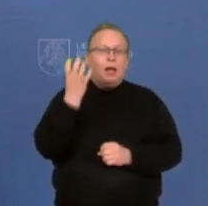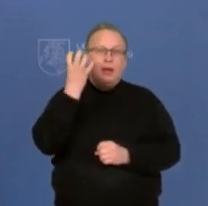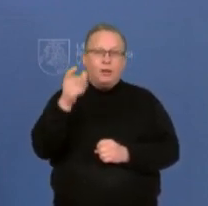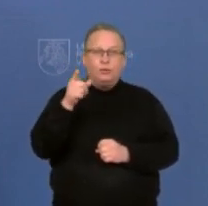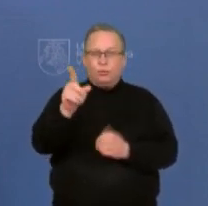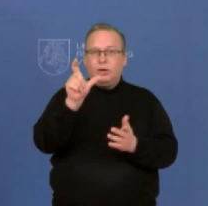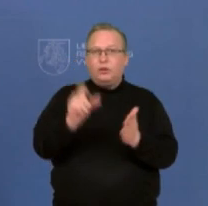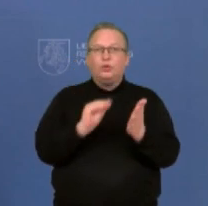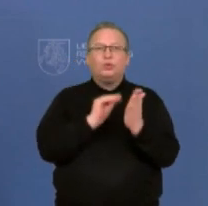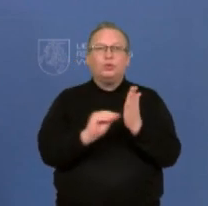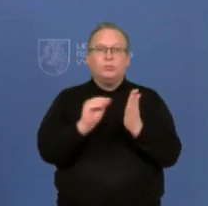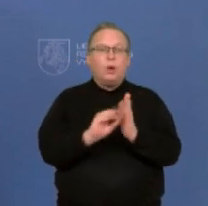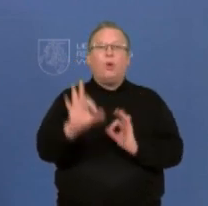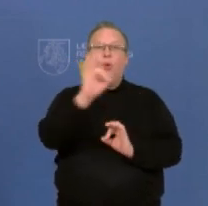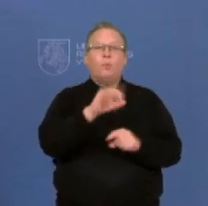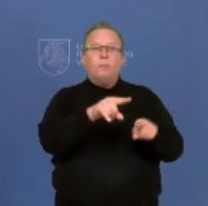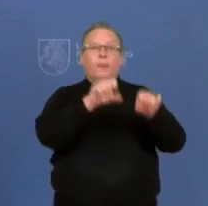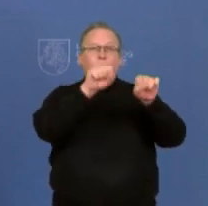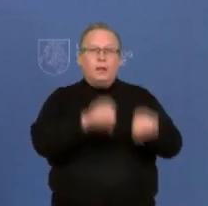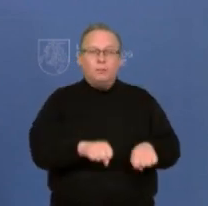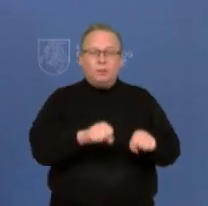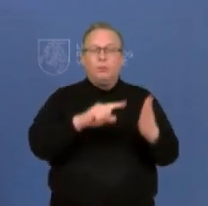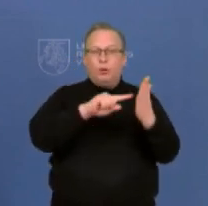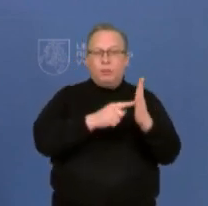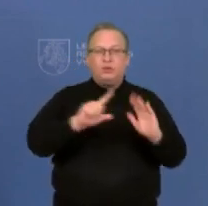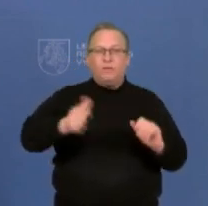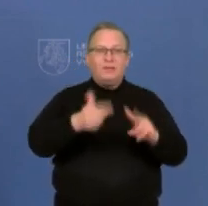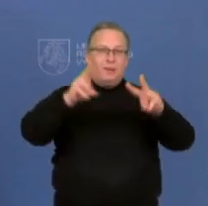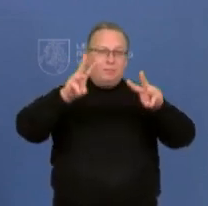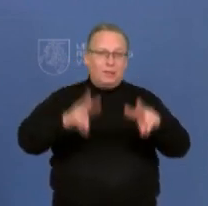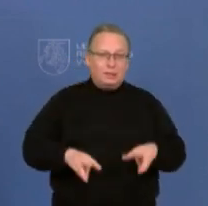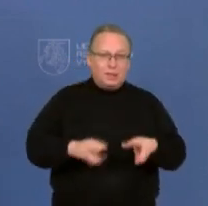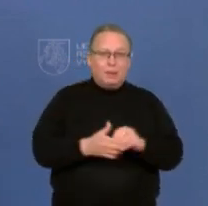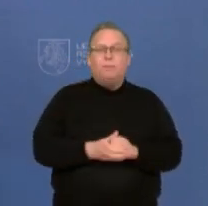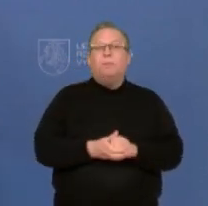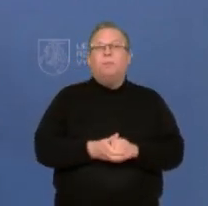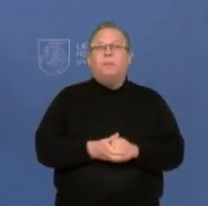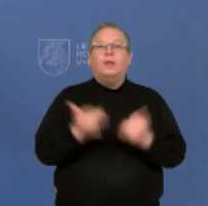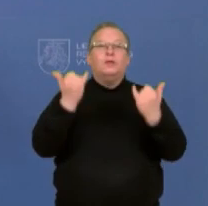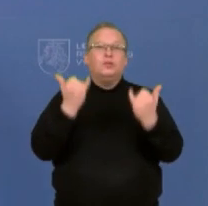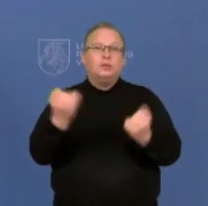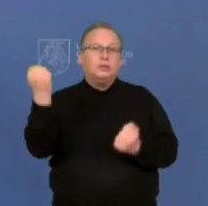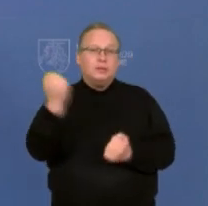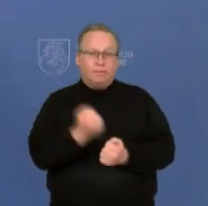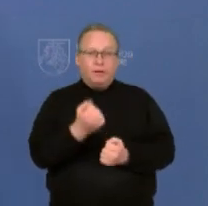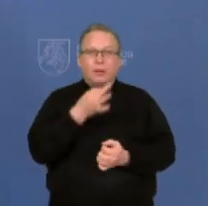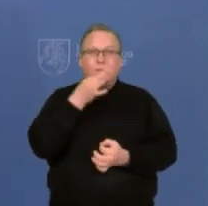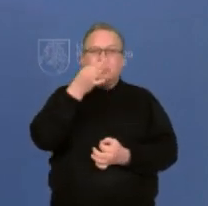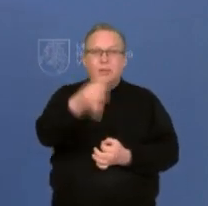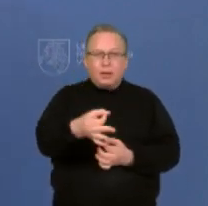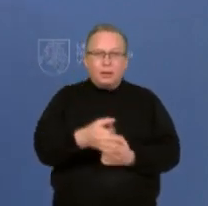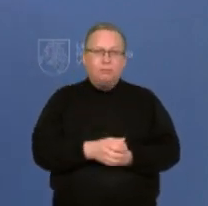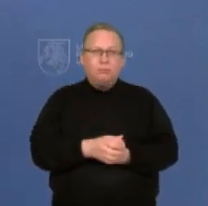šiek tiek liksiu prie galimybių pasą. Tai vice ministrė, aušra, bilatinė motėjūrinė, šią sveitę kalbėjo apie tai, jog,